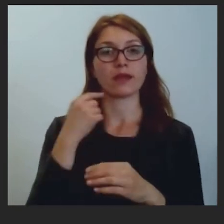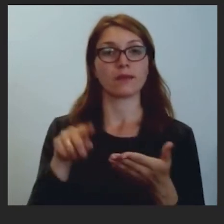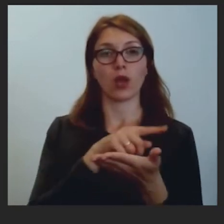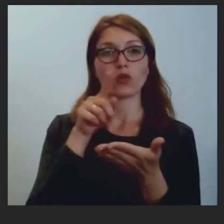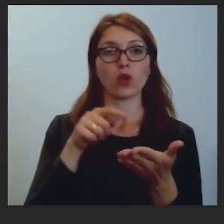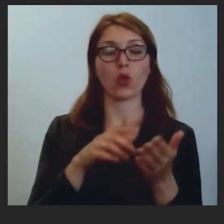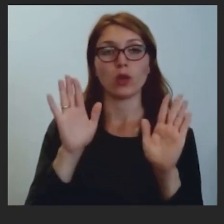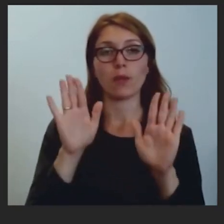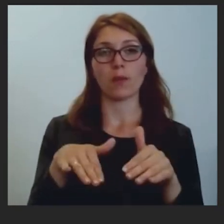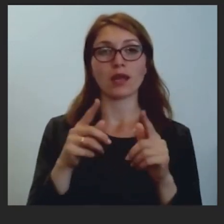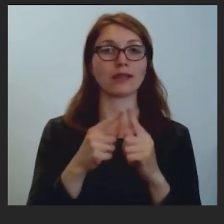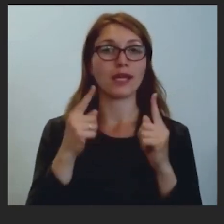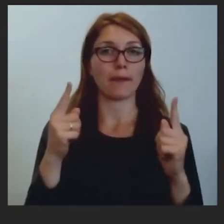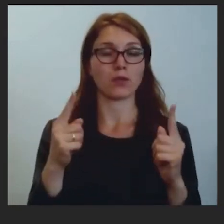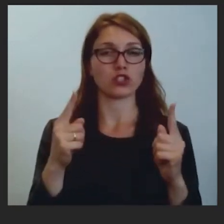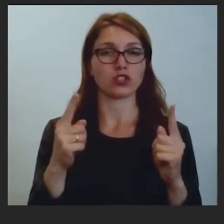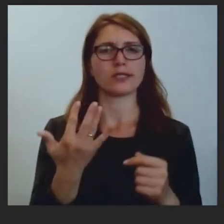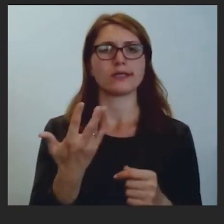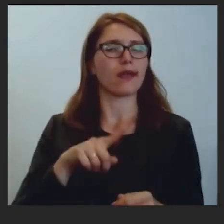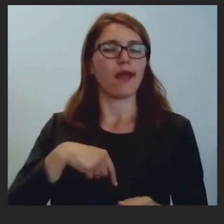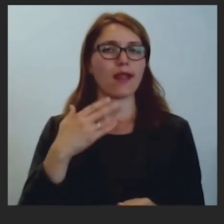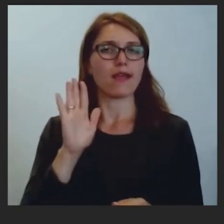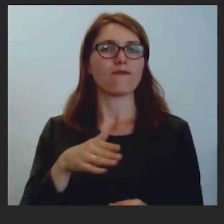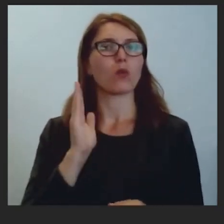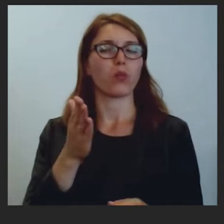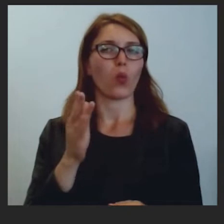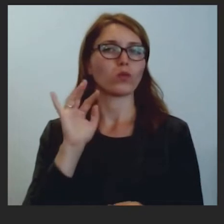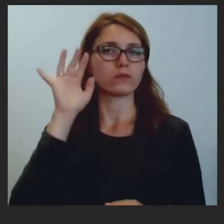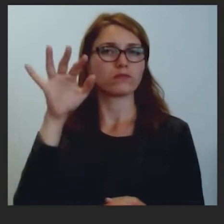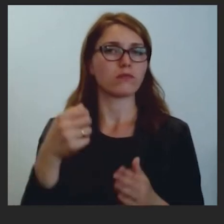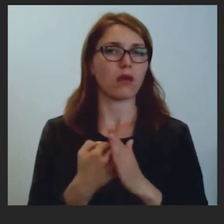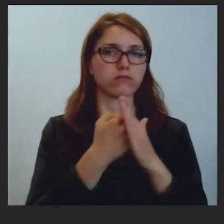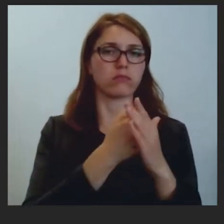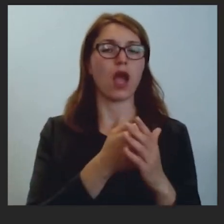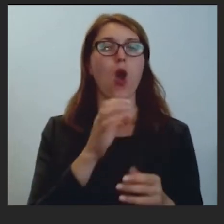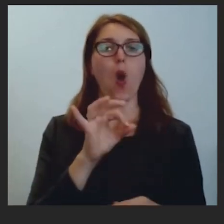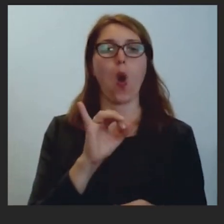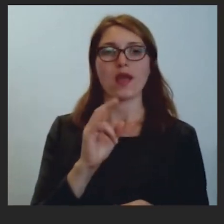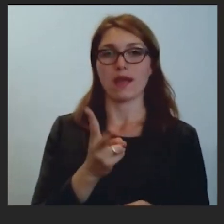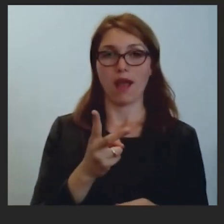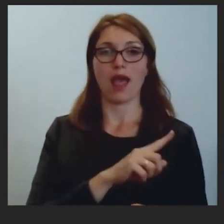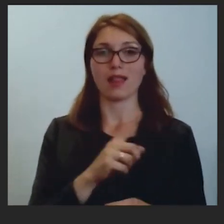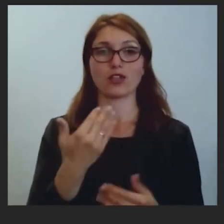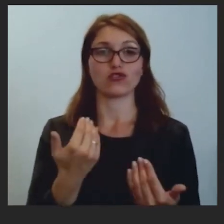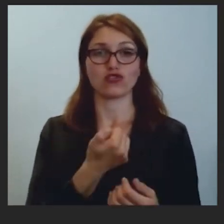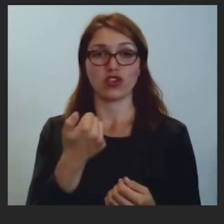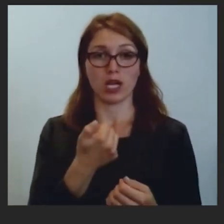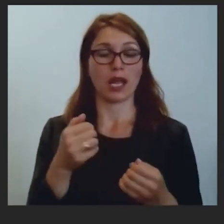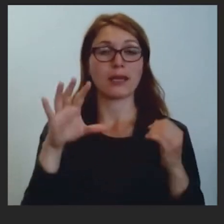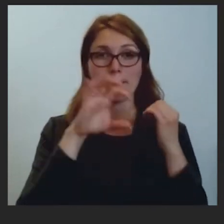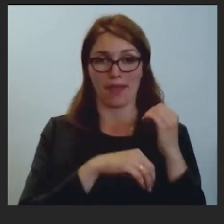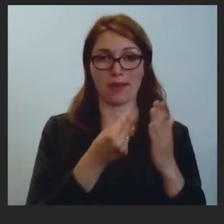termiņiem, cik ilgi tie varētu būt tēmēti. Atiecīgi saprot par oju, tas ir līdz šī gada beigām, tad tas tika.